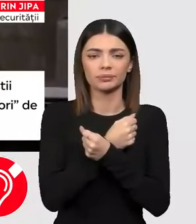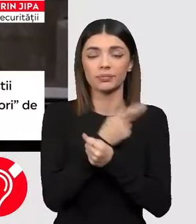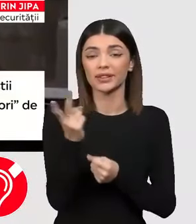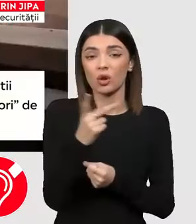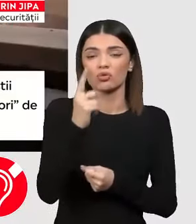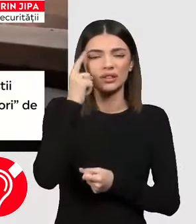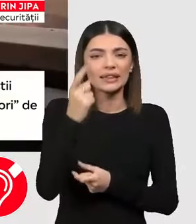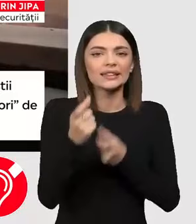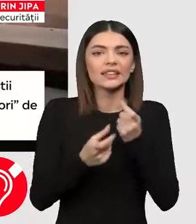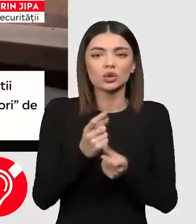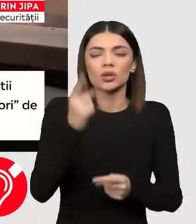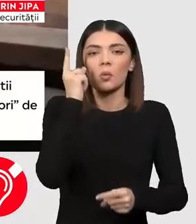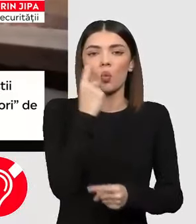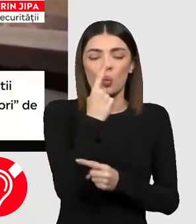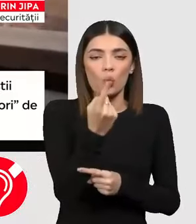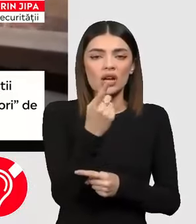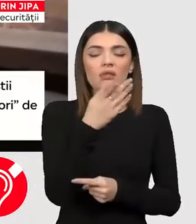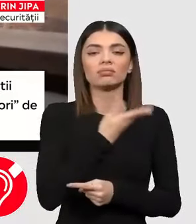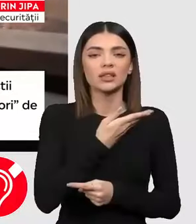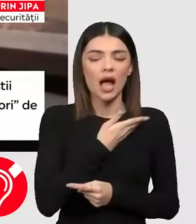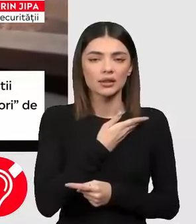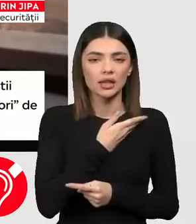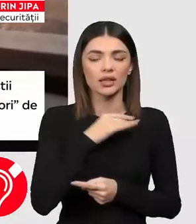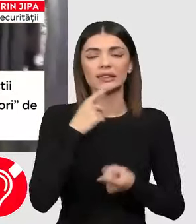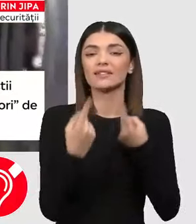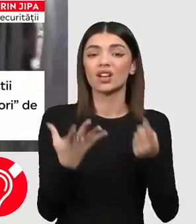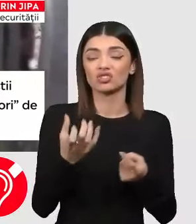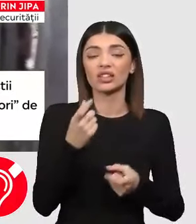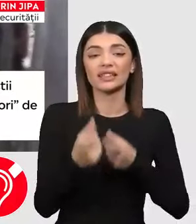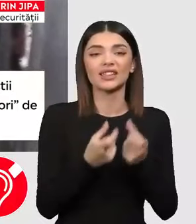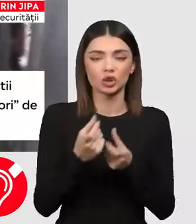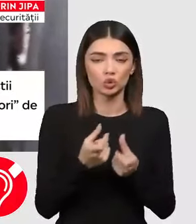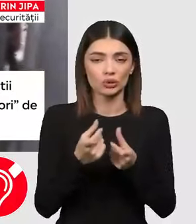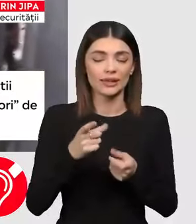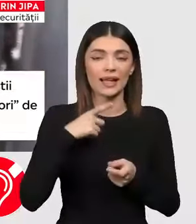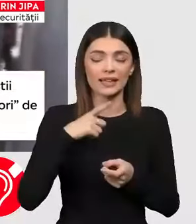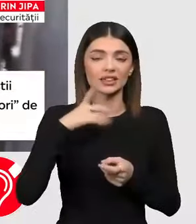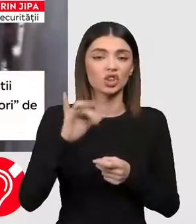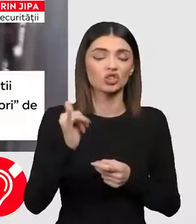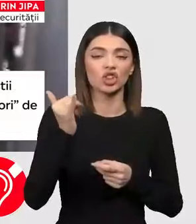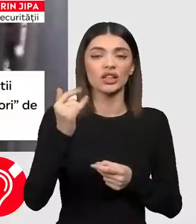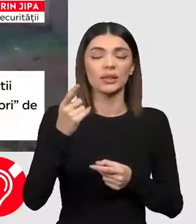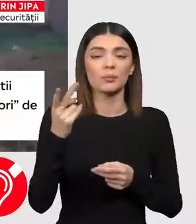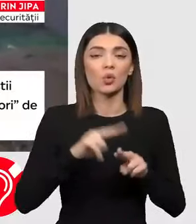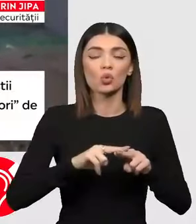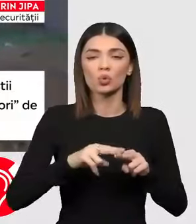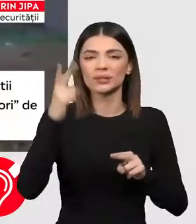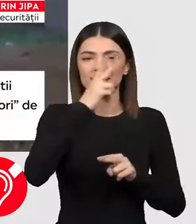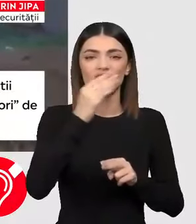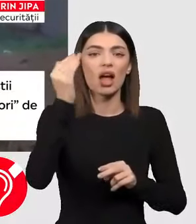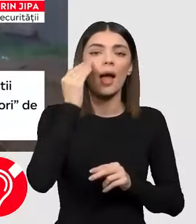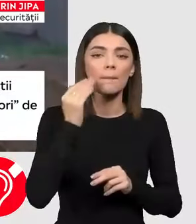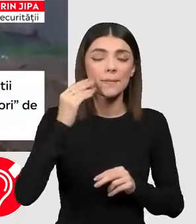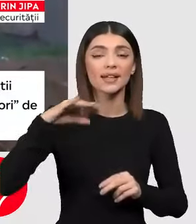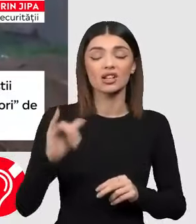vor discuta doar despre Gaza. Un alt punct fierbinte pe ordinea de zi reprezintă chiar relațiile dintre Statele